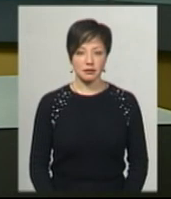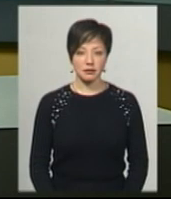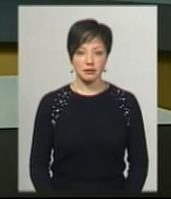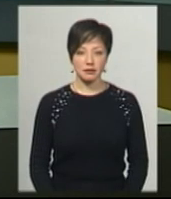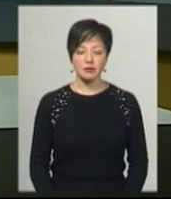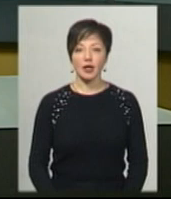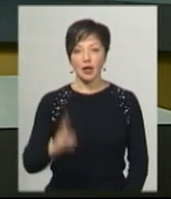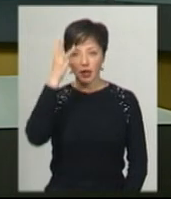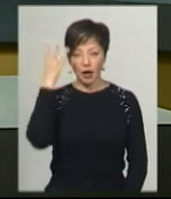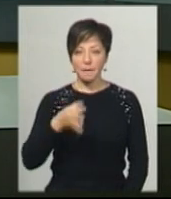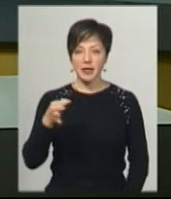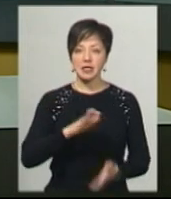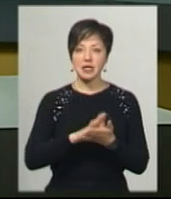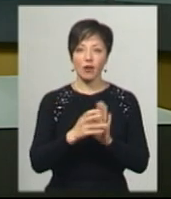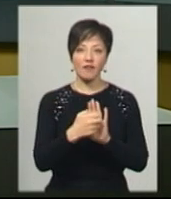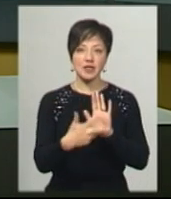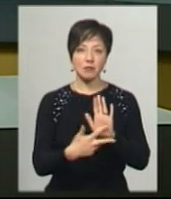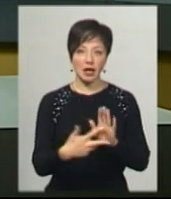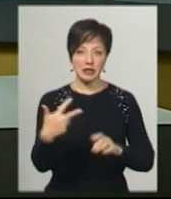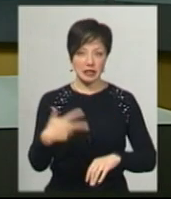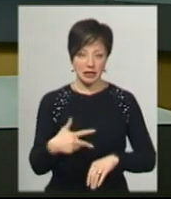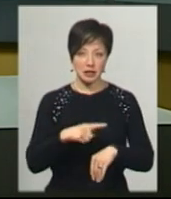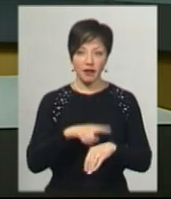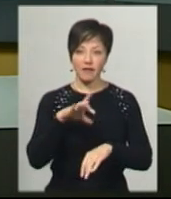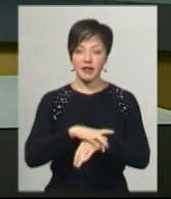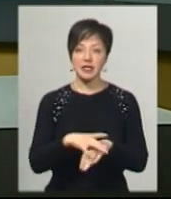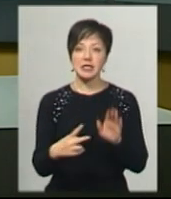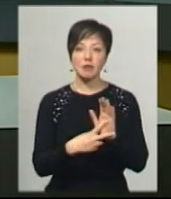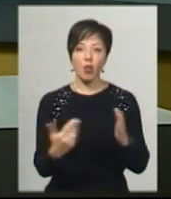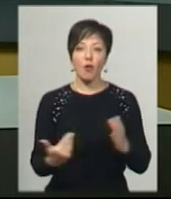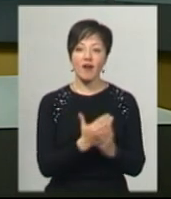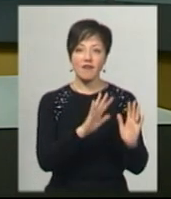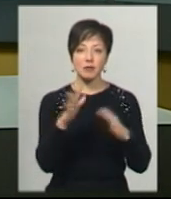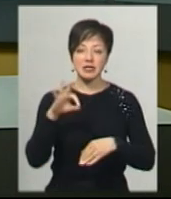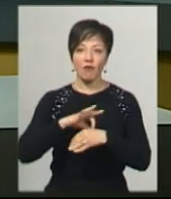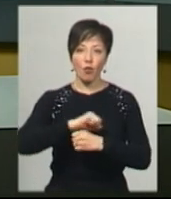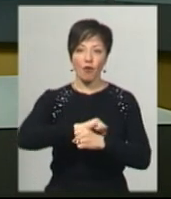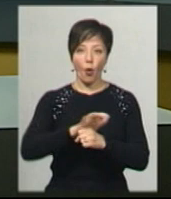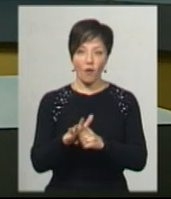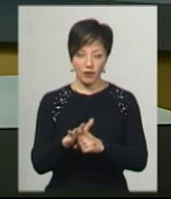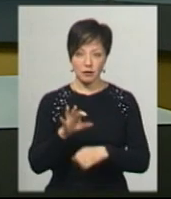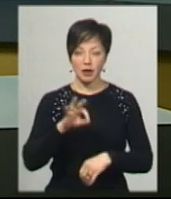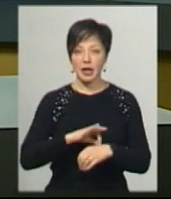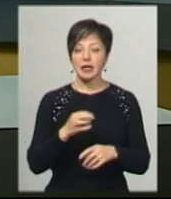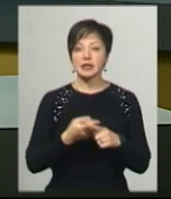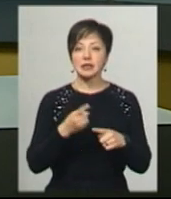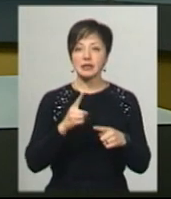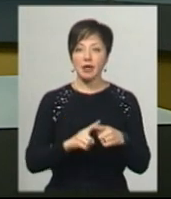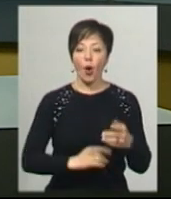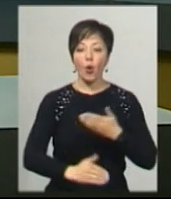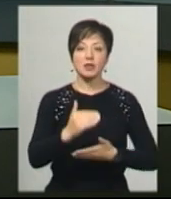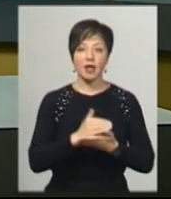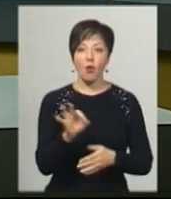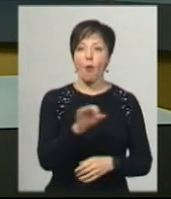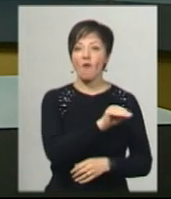На Хмельниччині станом на 18.30 виявило сім нових випадків захворювання на COVID-19. Це останні офіційні